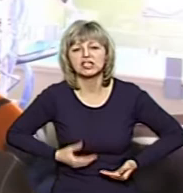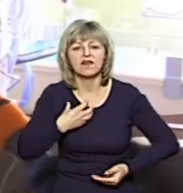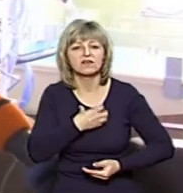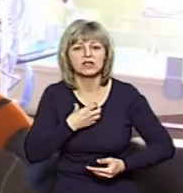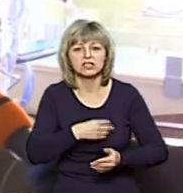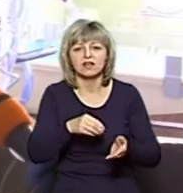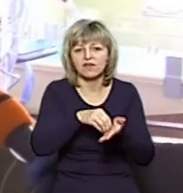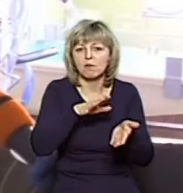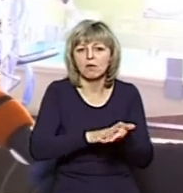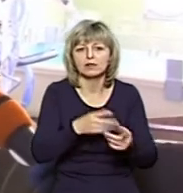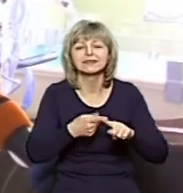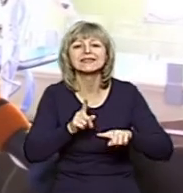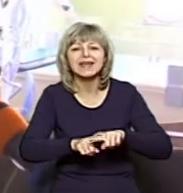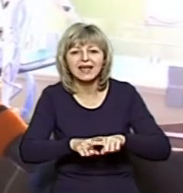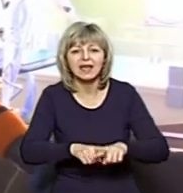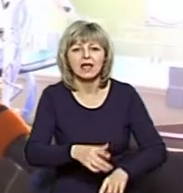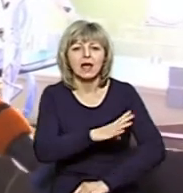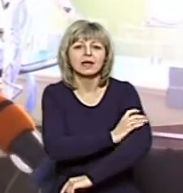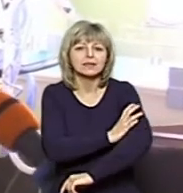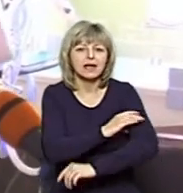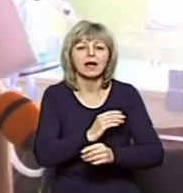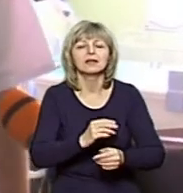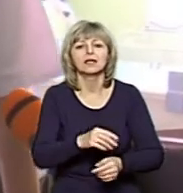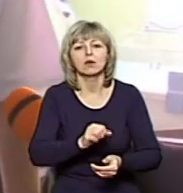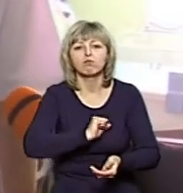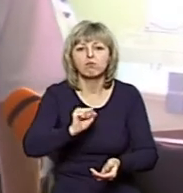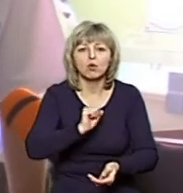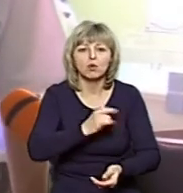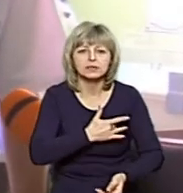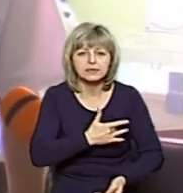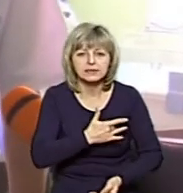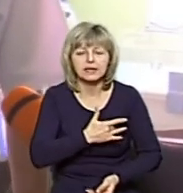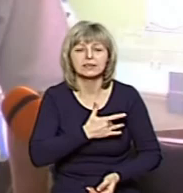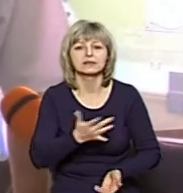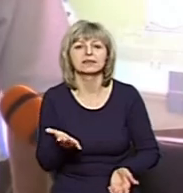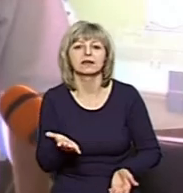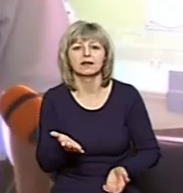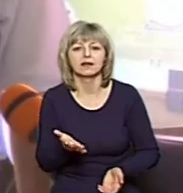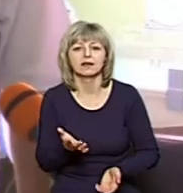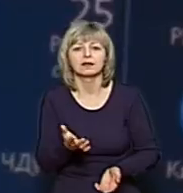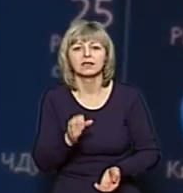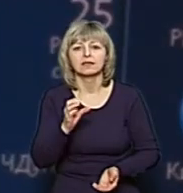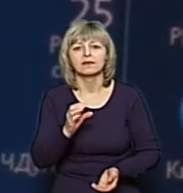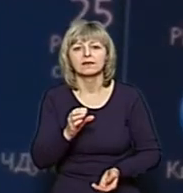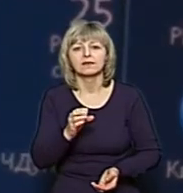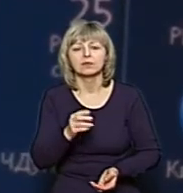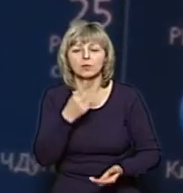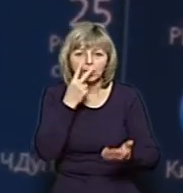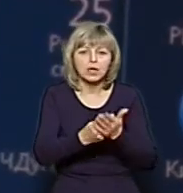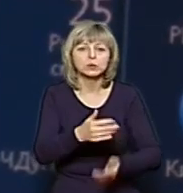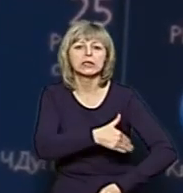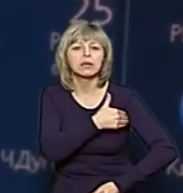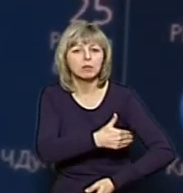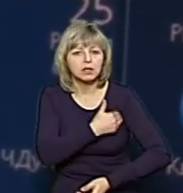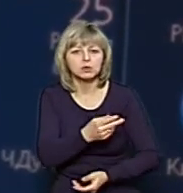пацієнта. Це саме артеріальний тиск, пульс, серцеві відведення, сатурацію. Показує температуру,